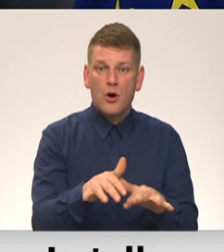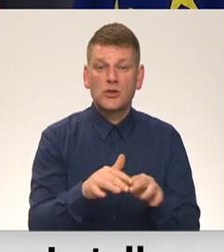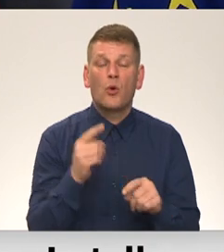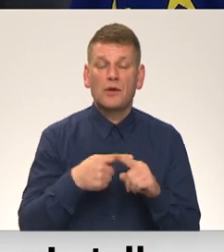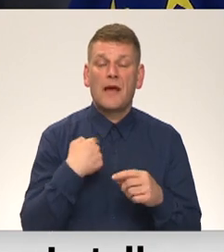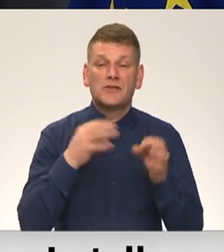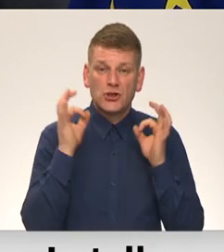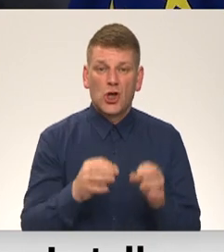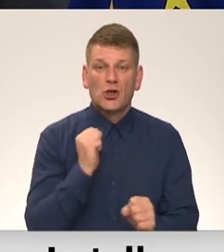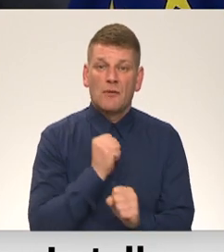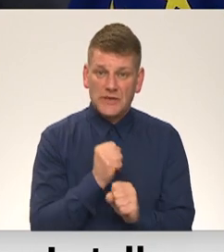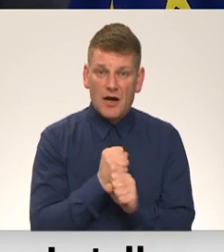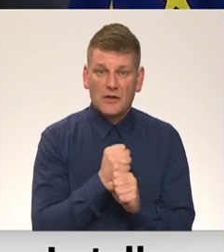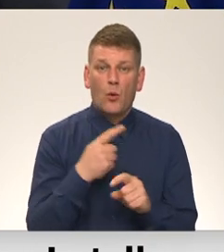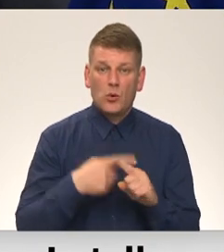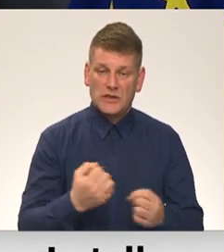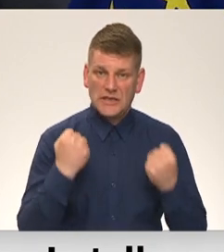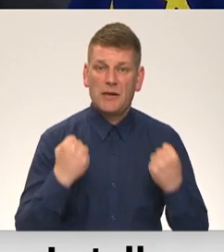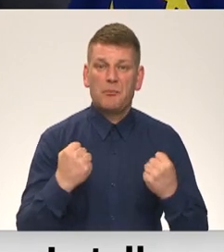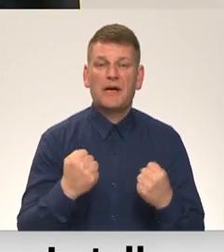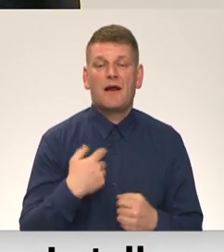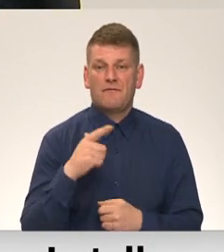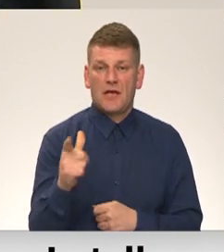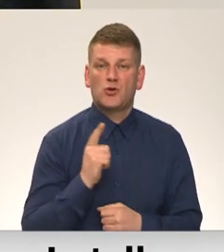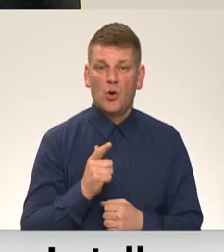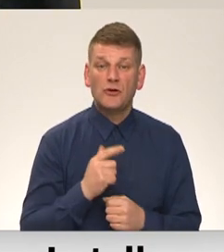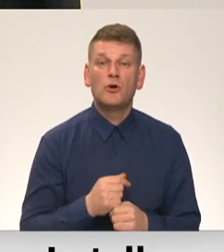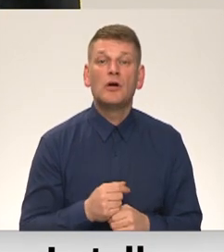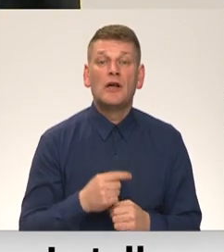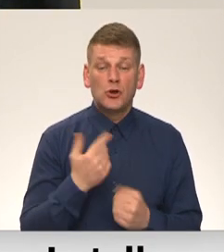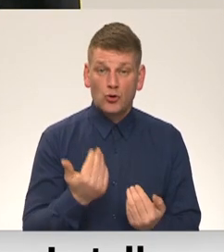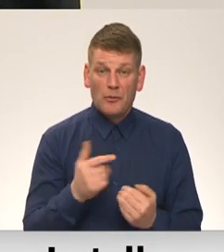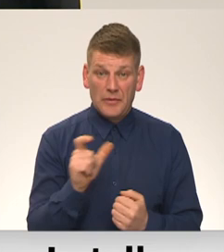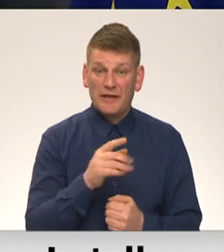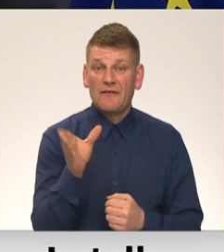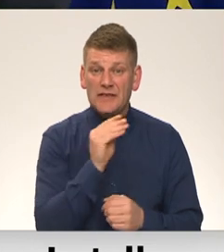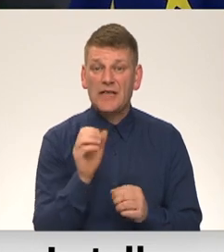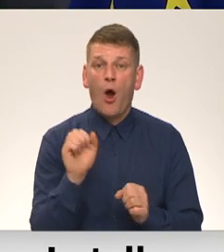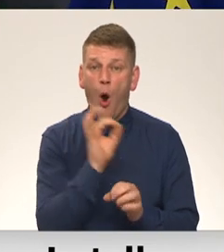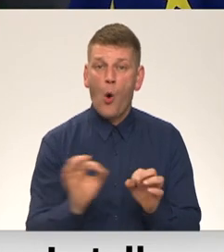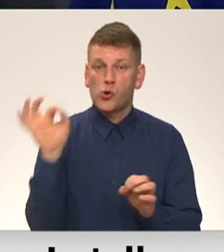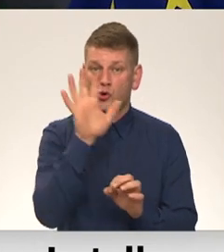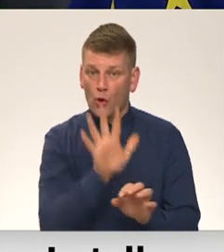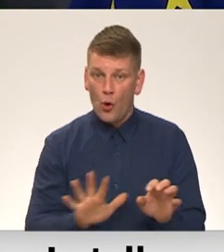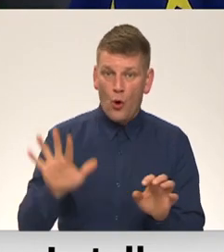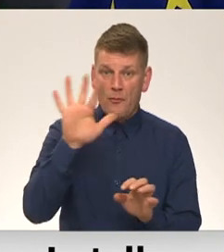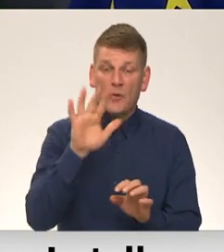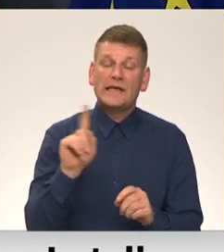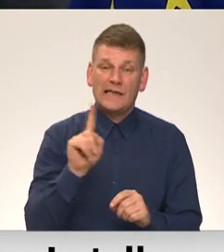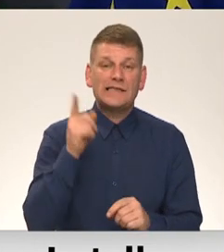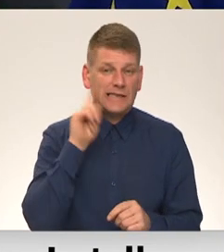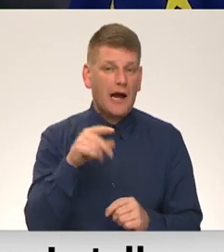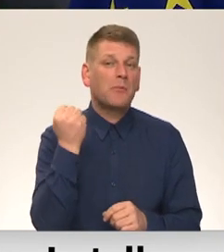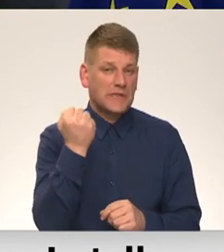tiešām strādājam un stiprinam viens otru. Šobrīd visiem austrumu flangam ir zināms